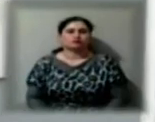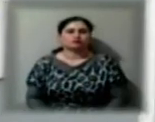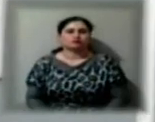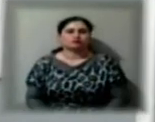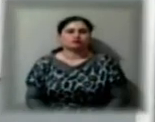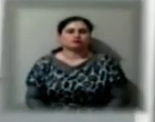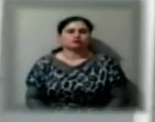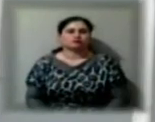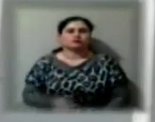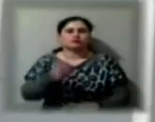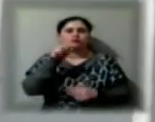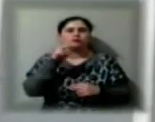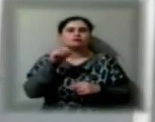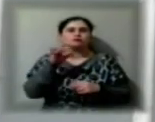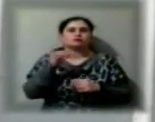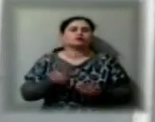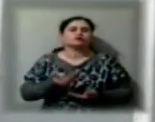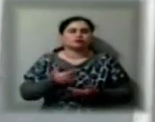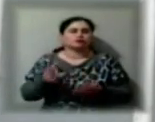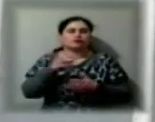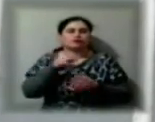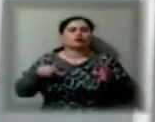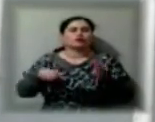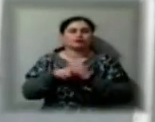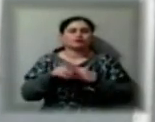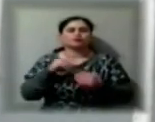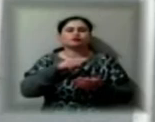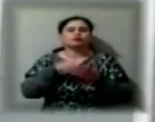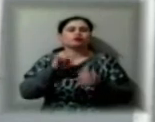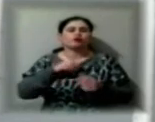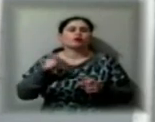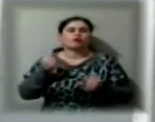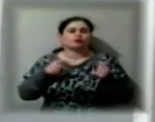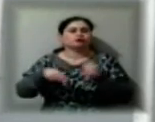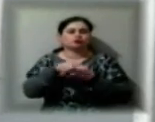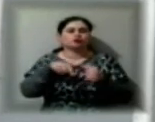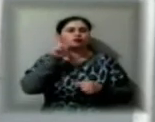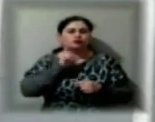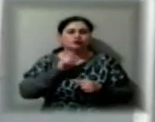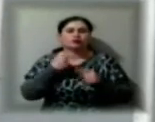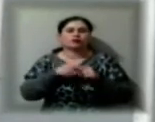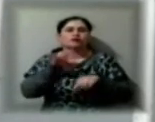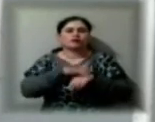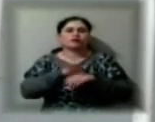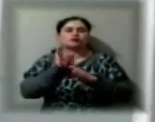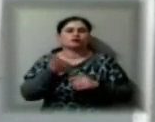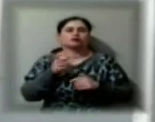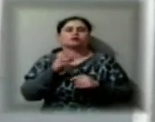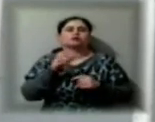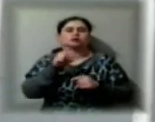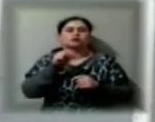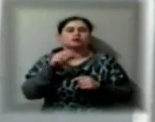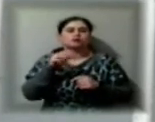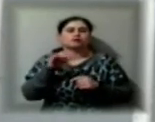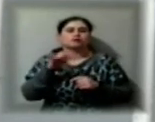Забезпечимо діяльність доріг міста, щоб могли приїжджати транспорт. Потім фактично буде забезпечуватися